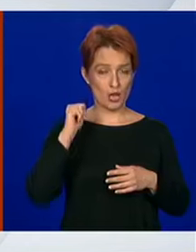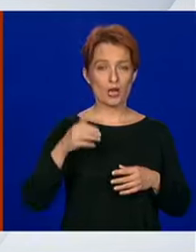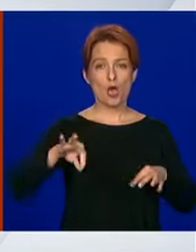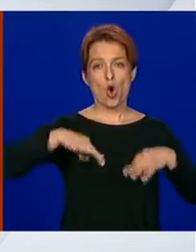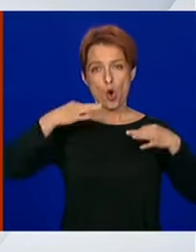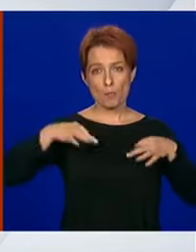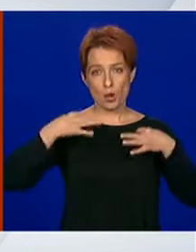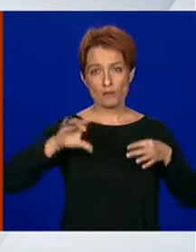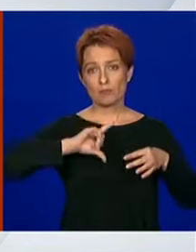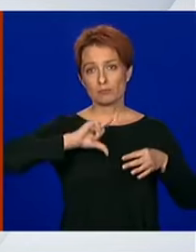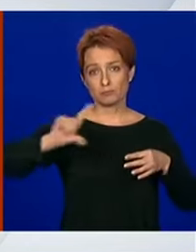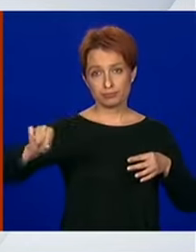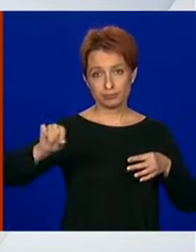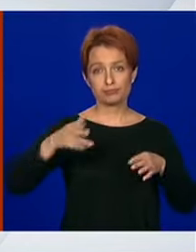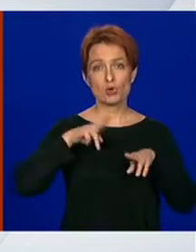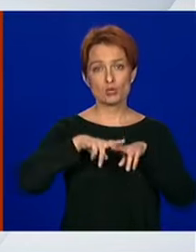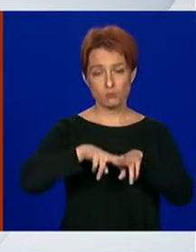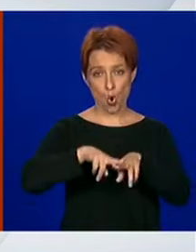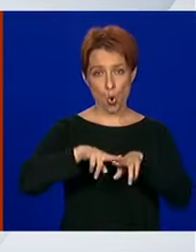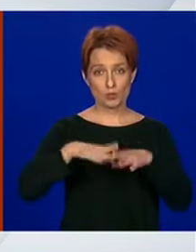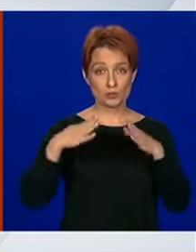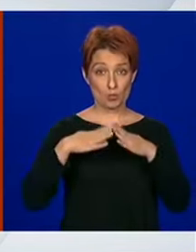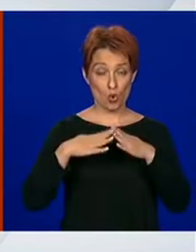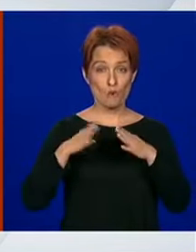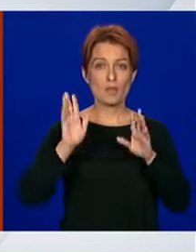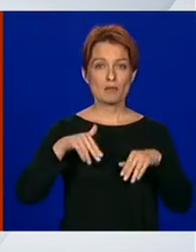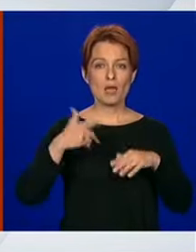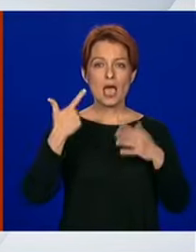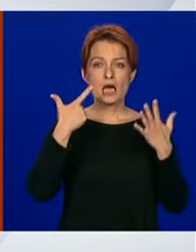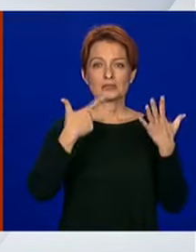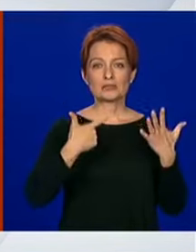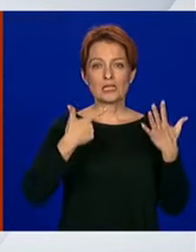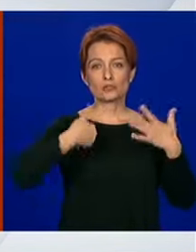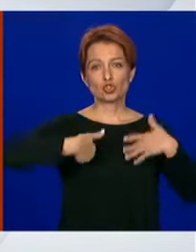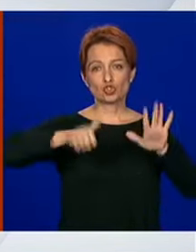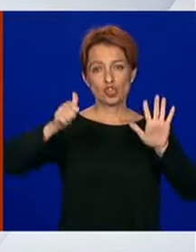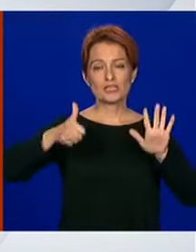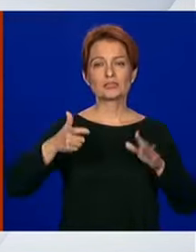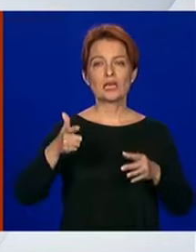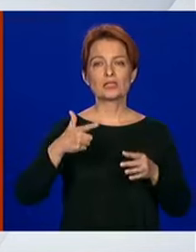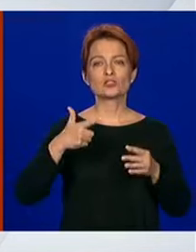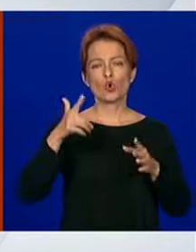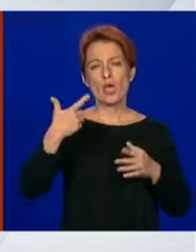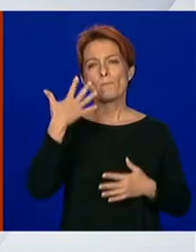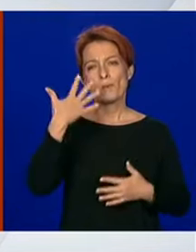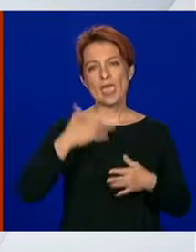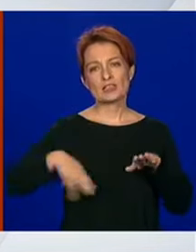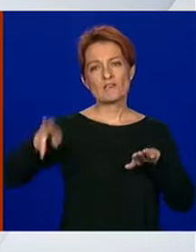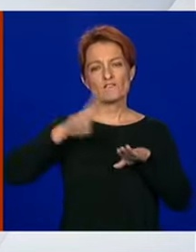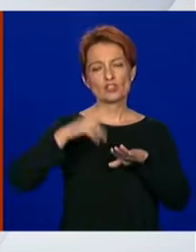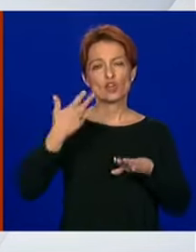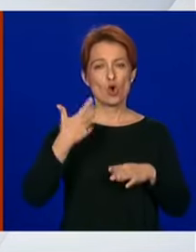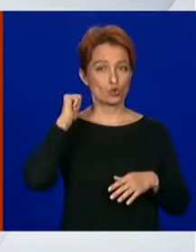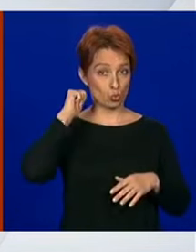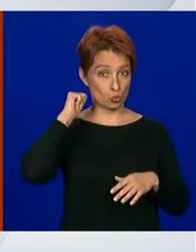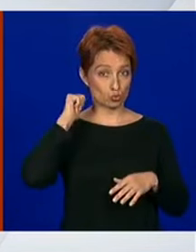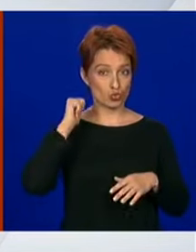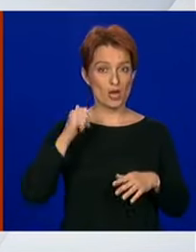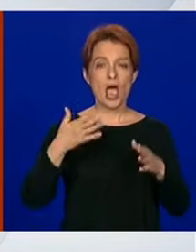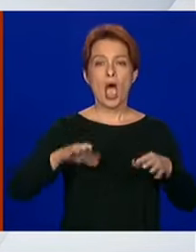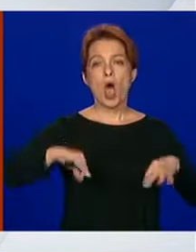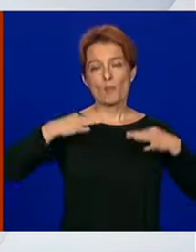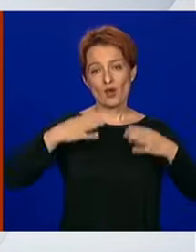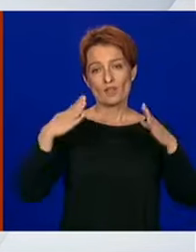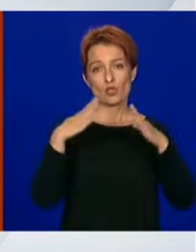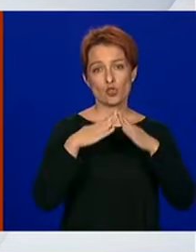odnosno otpuštenih i zdravstvenih ustanova imamo 716, što je 5 više u odnosu na jučer, a oporavljenih kod kuće je